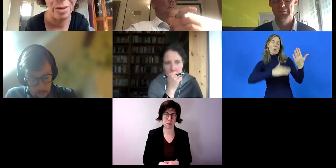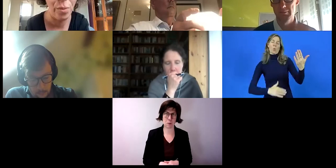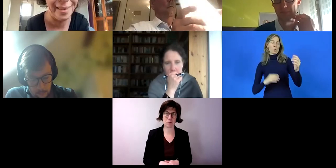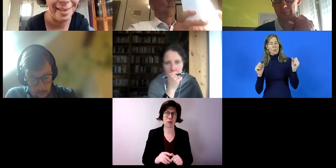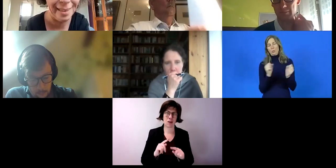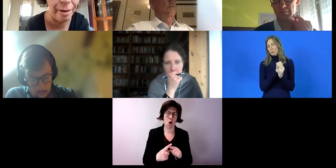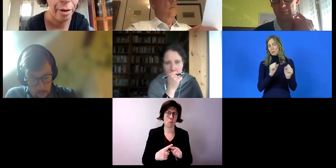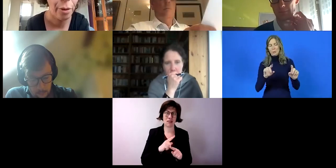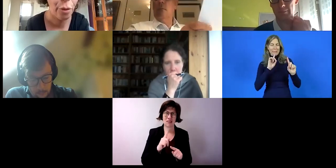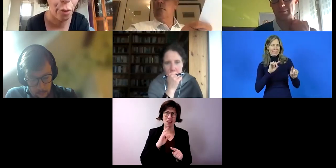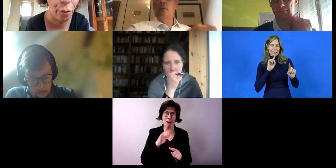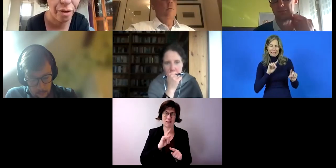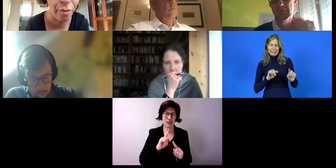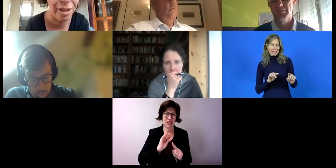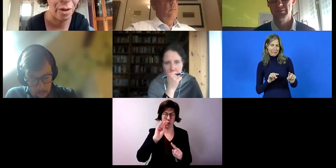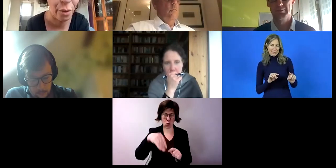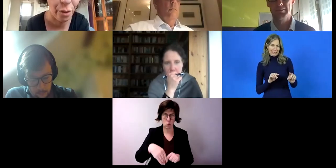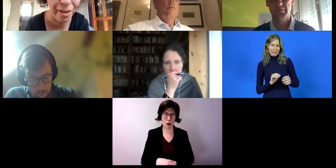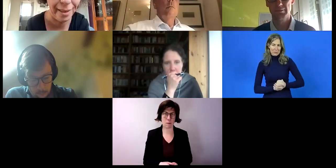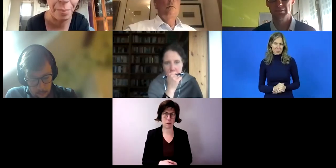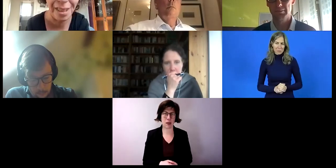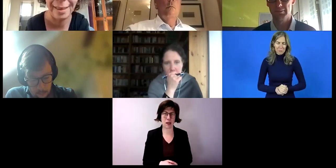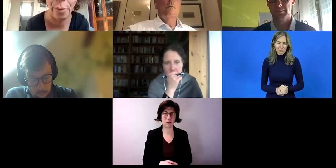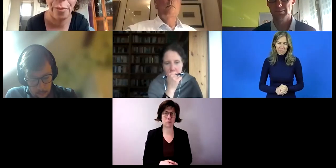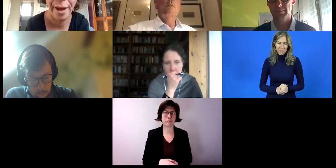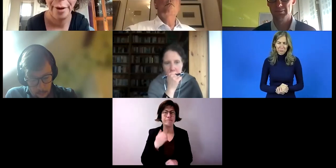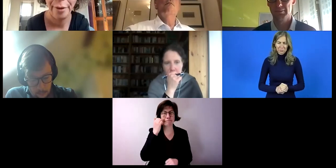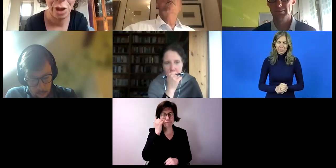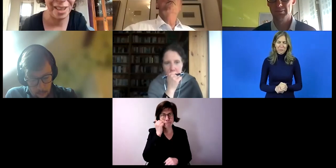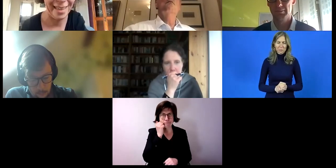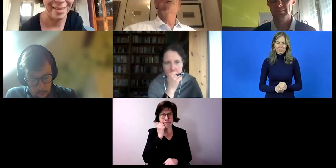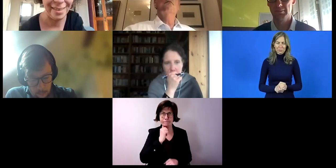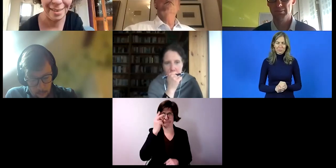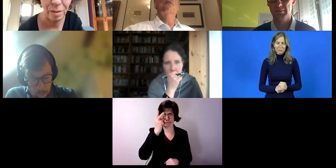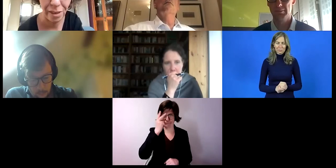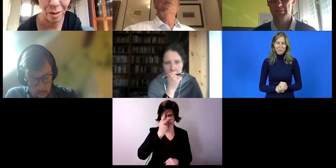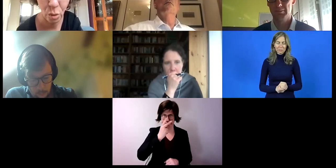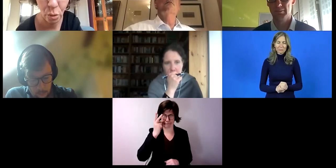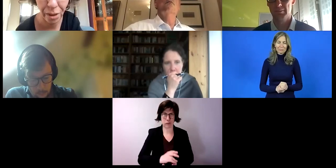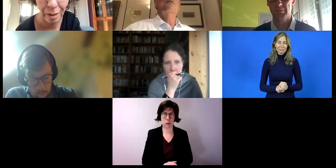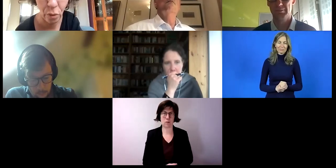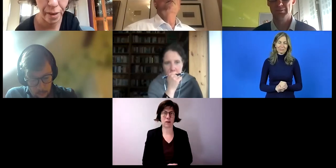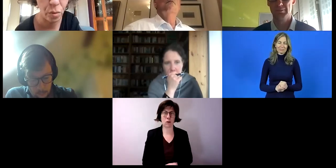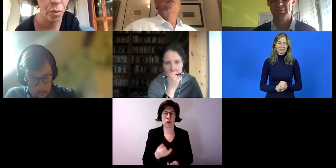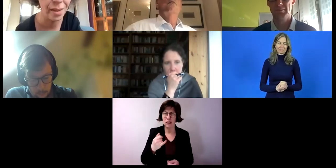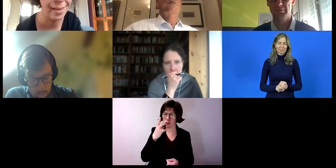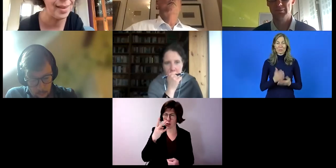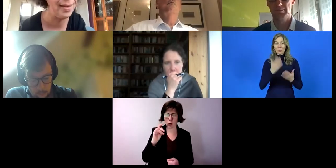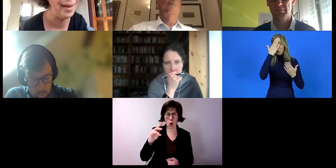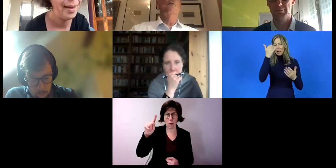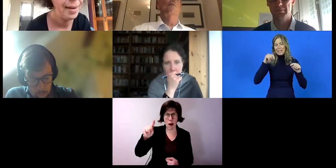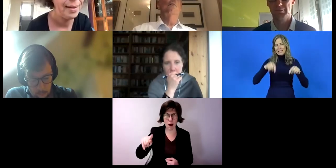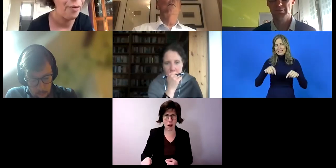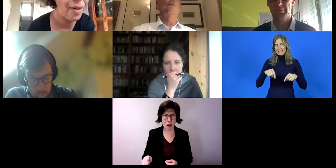weil wir nicht überziehen dürfen und nicht können. Da bitte ich um Verständnis. Und jetzt gucke ich noch mal kurz